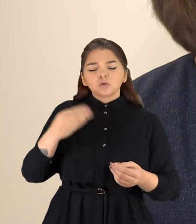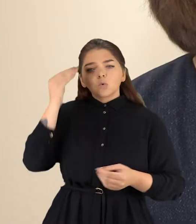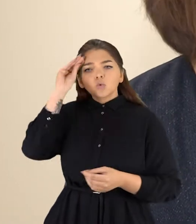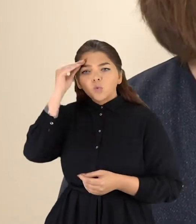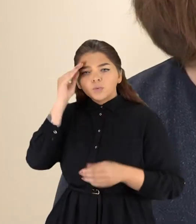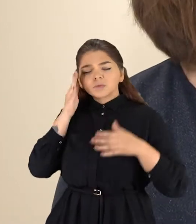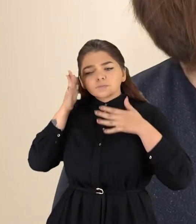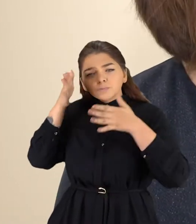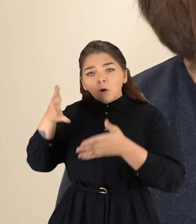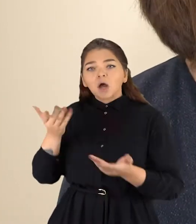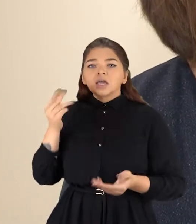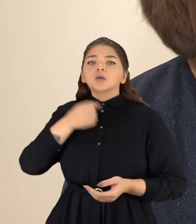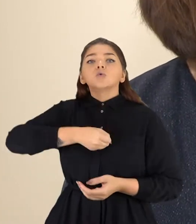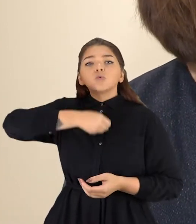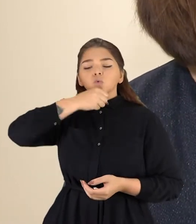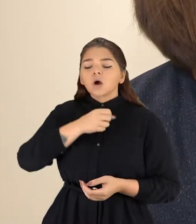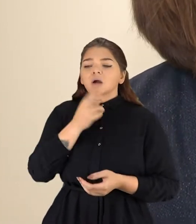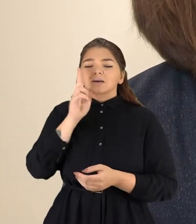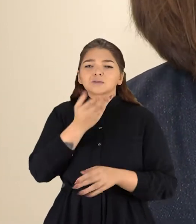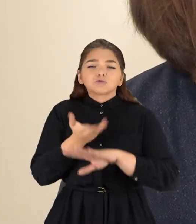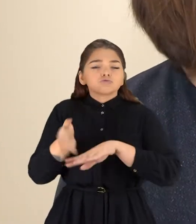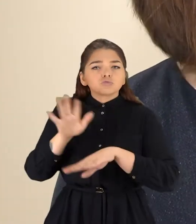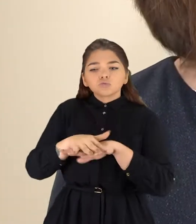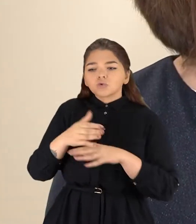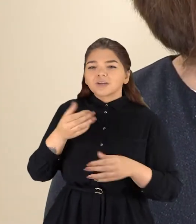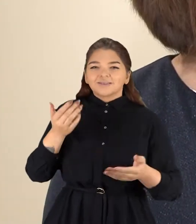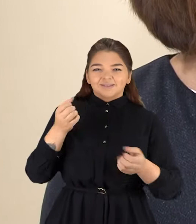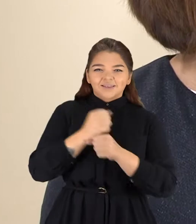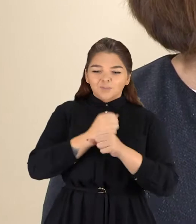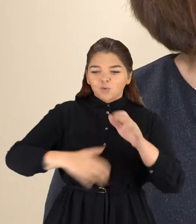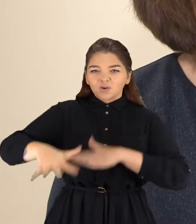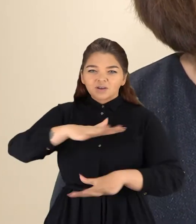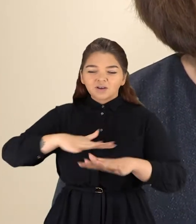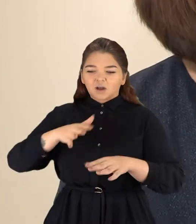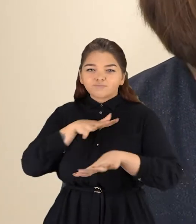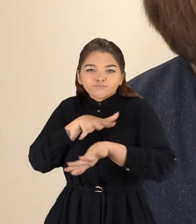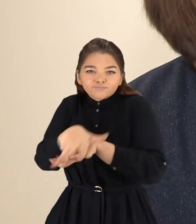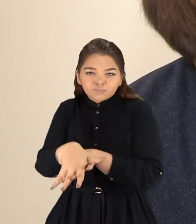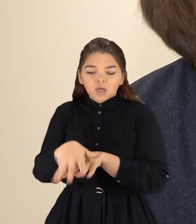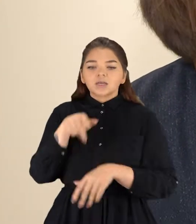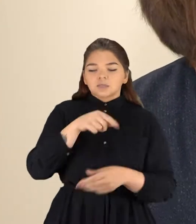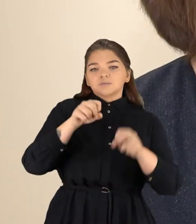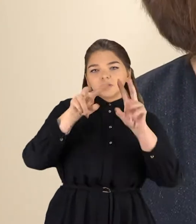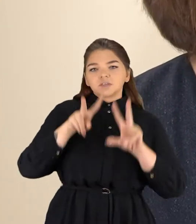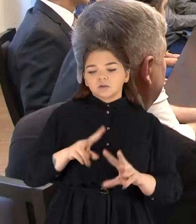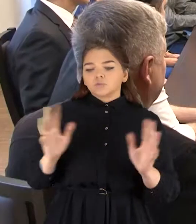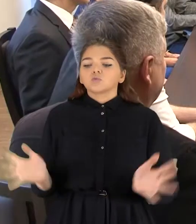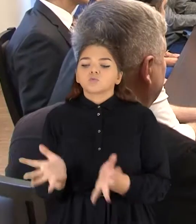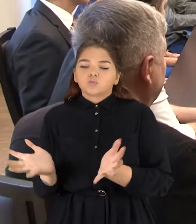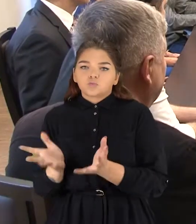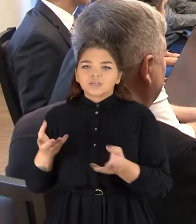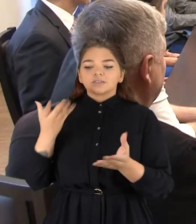žmonėms, kuriems yra sunkiau integruotis į darbo ir rinką. Tačiau ten yra gerų specialistų ir kuriem reikia paskatos įkurti savo verslus.